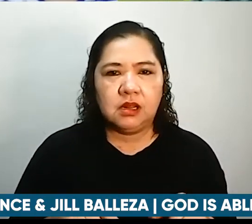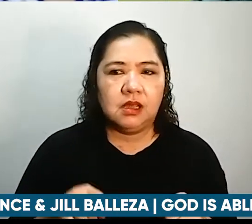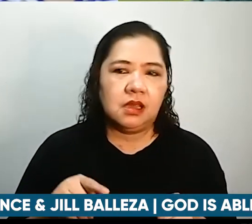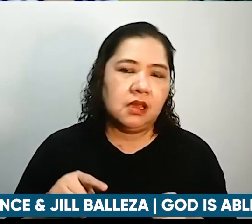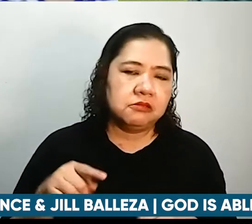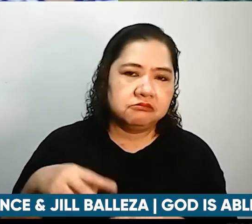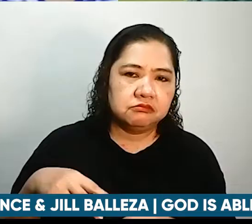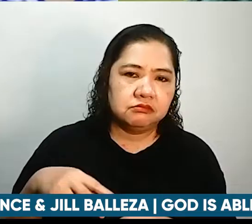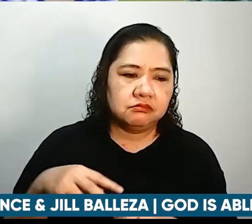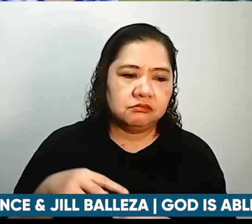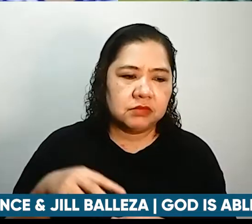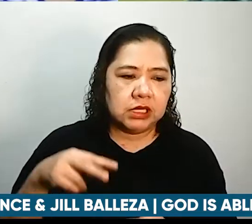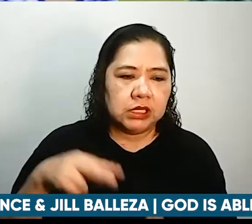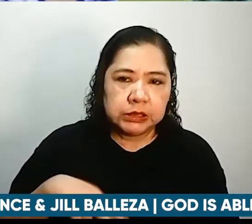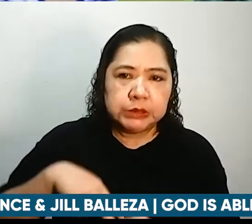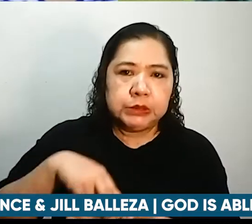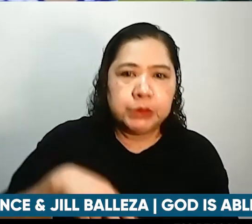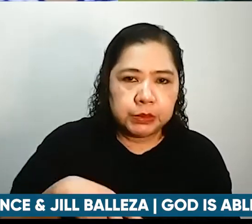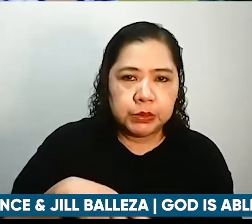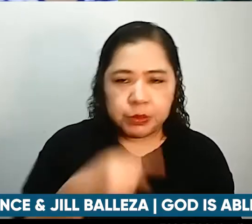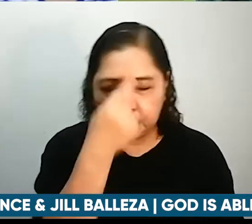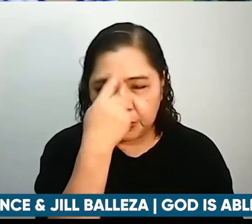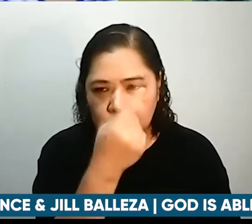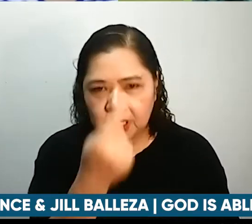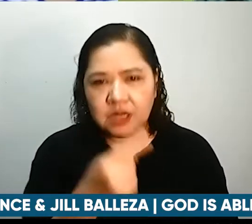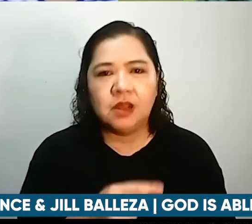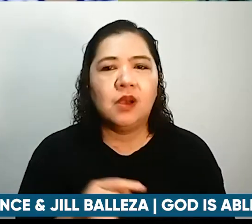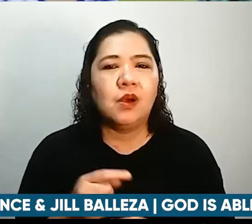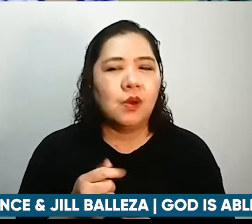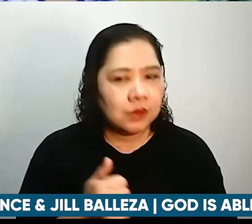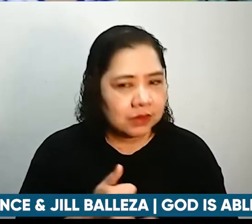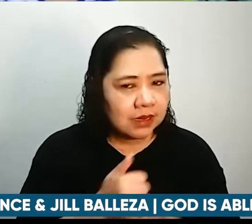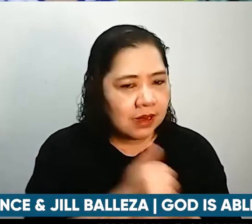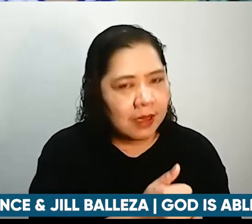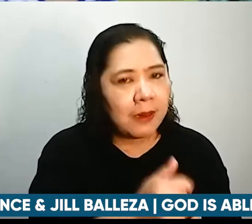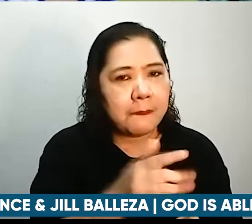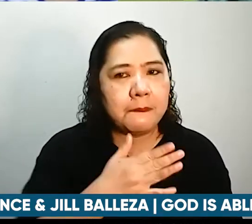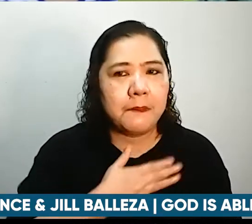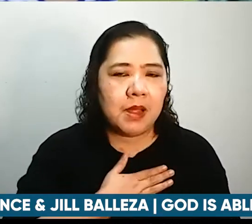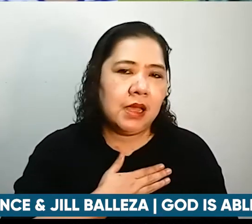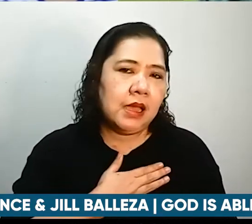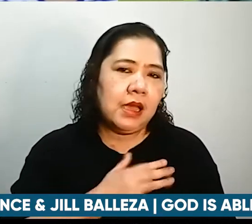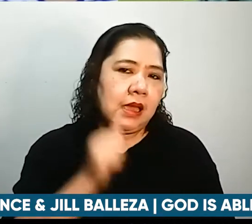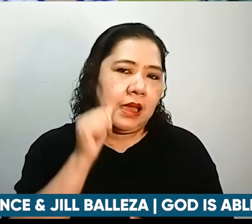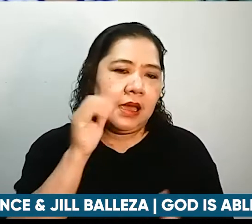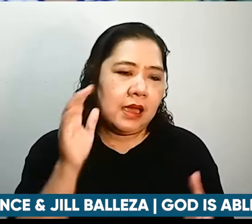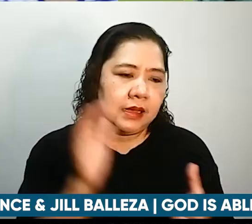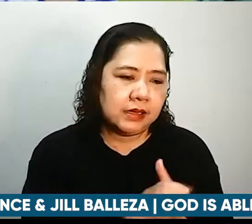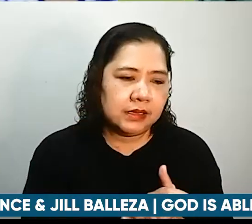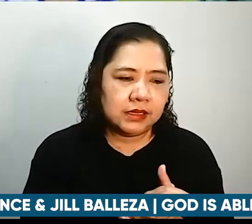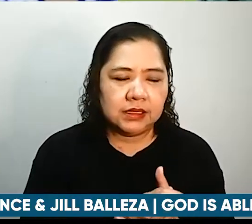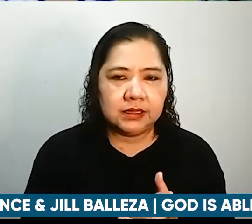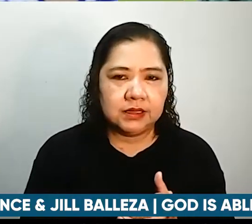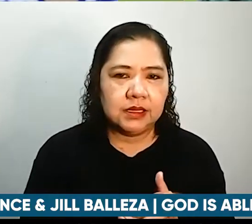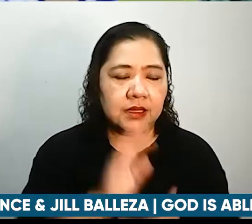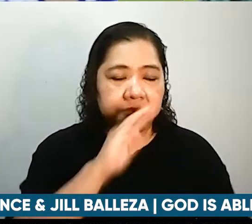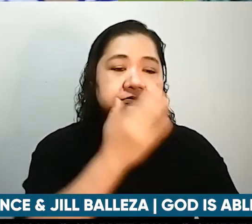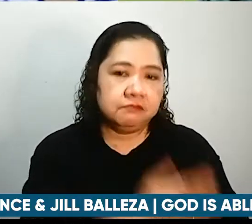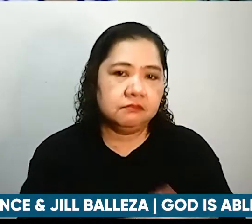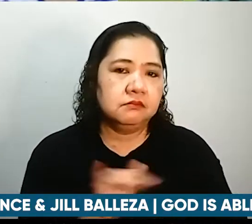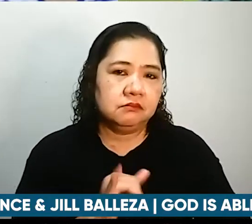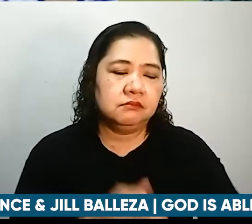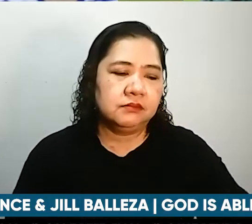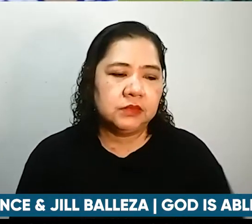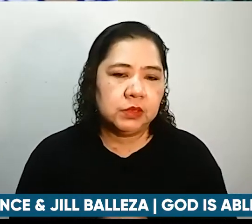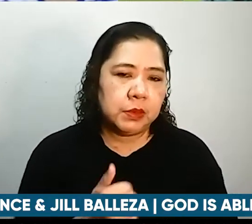pa rin ako ng aking mag-ina. So, by God's grace, andyan yung pangihina ng katawan ko.